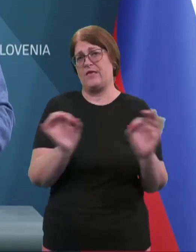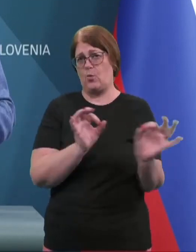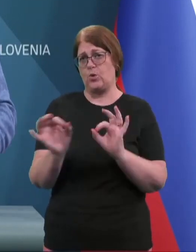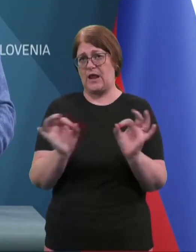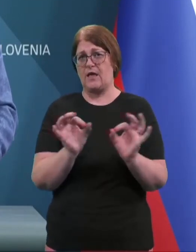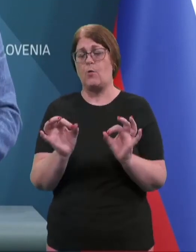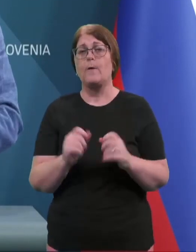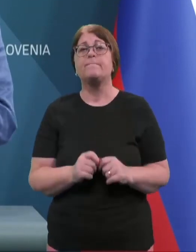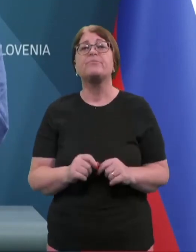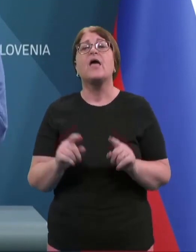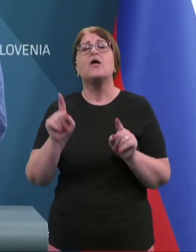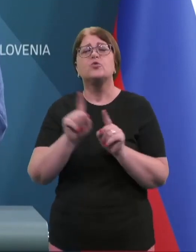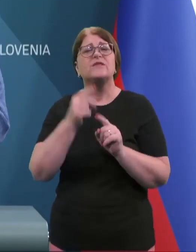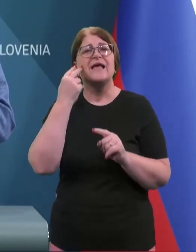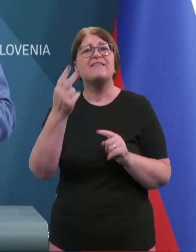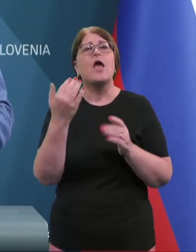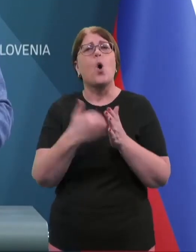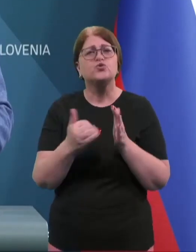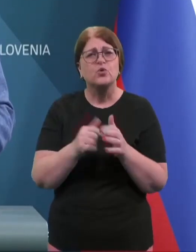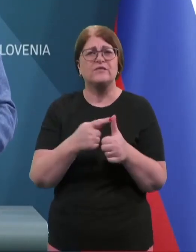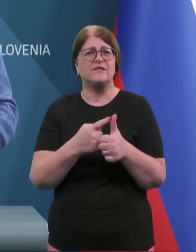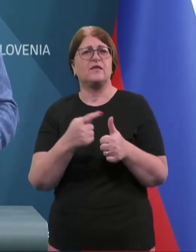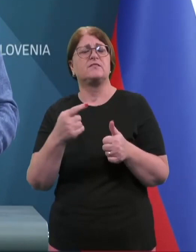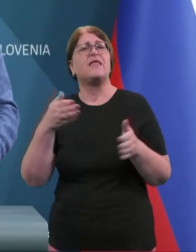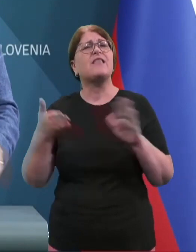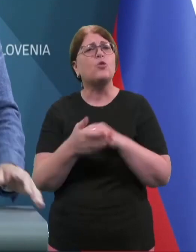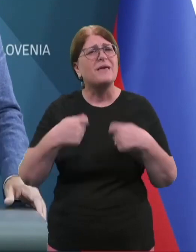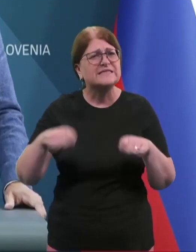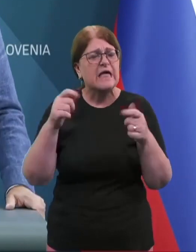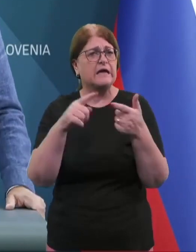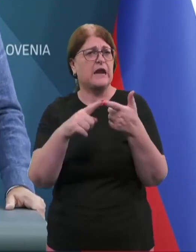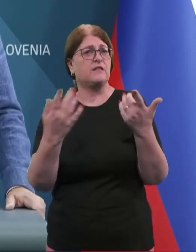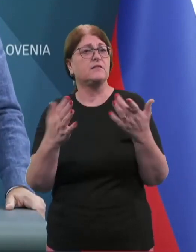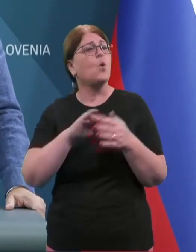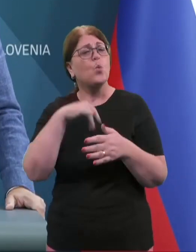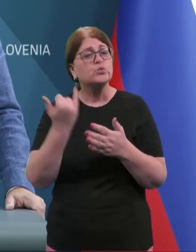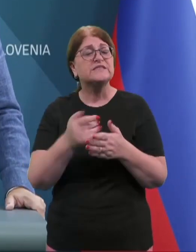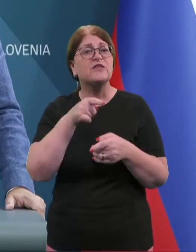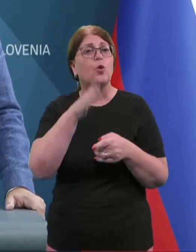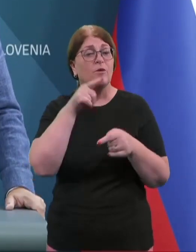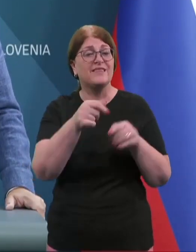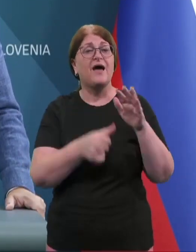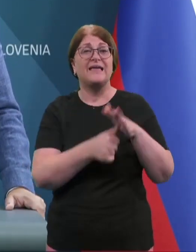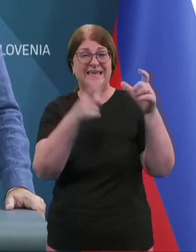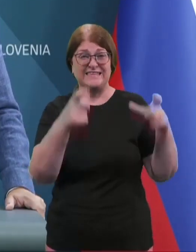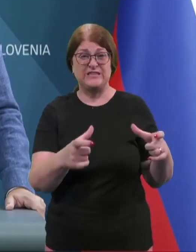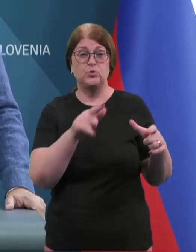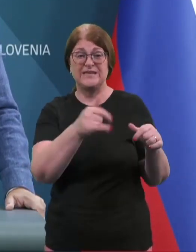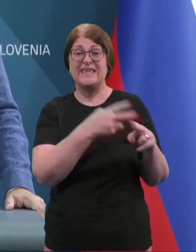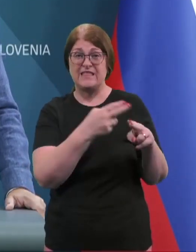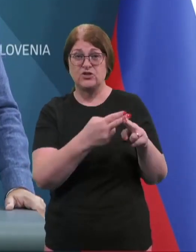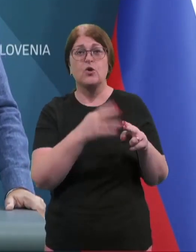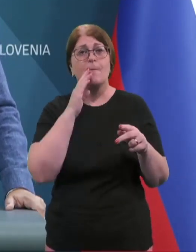in tudi tistim, ki bo doželenje na domestno gradnjo in bo ta institucija zgradila novo